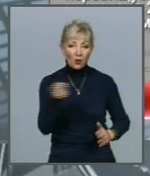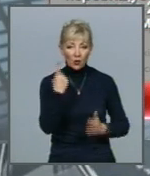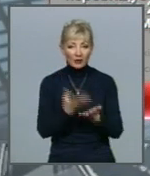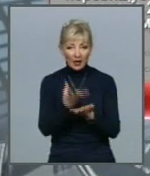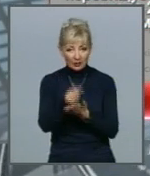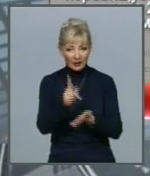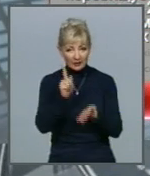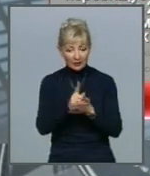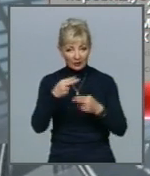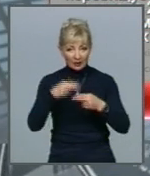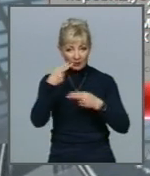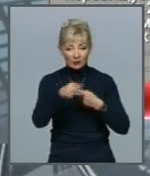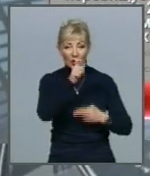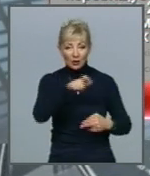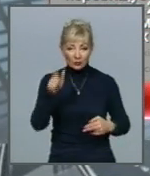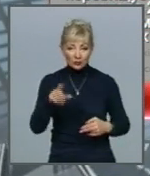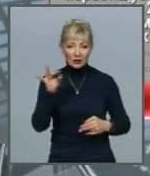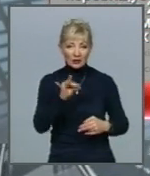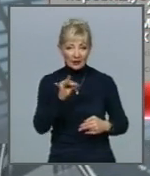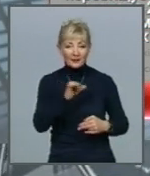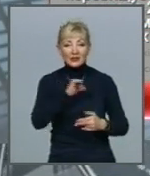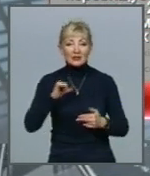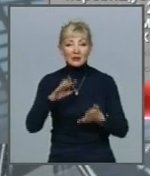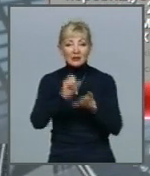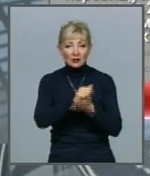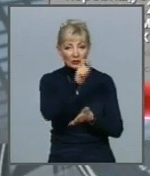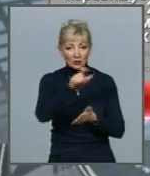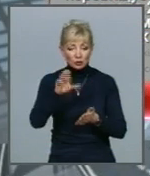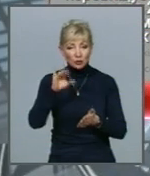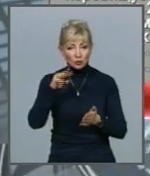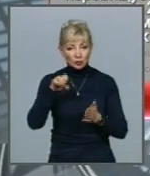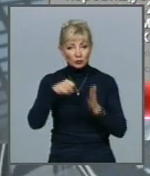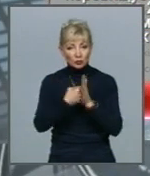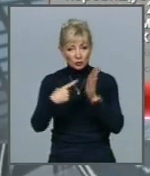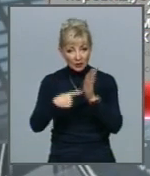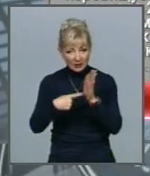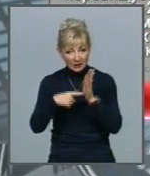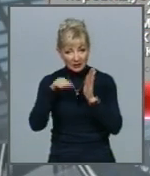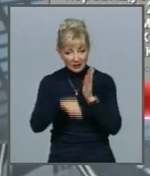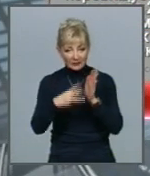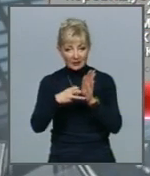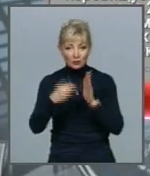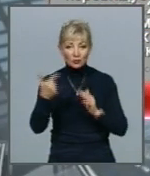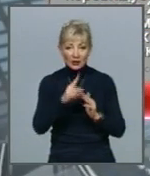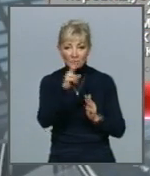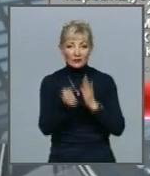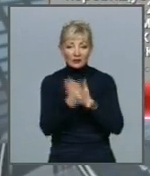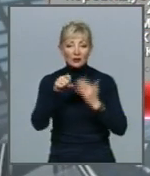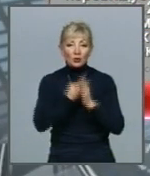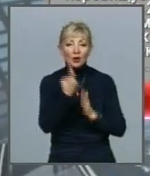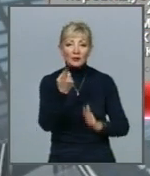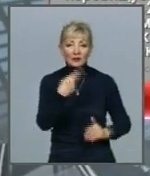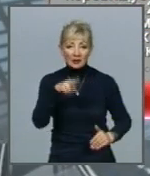податкових боргів, громадян та самозайнятих осіб на суму до 6 тисяч 800 гривень, які виникли до 1 грудня